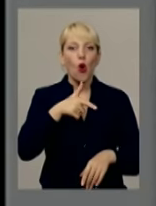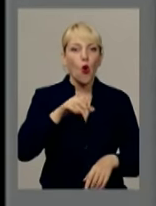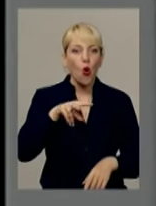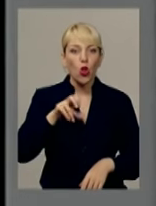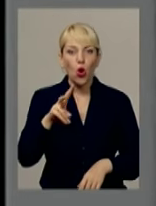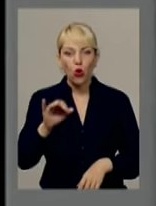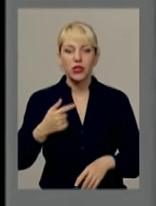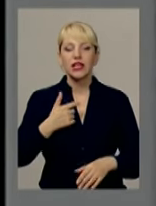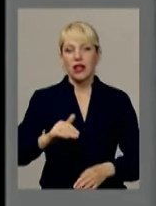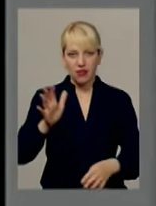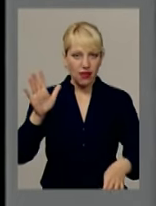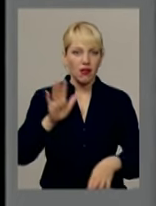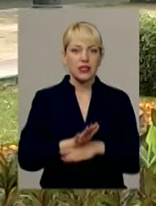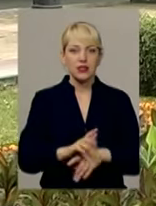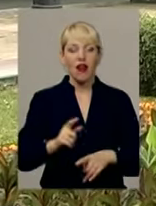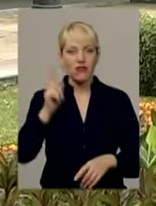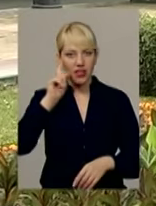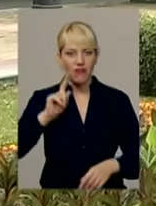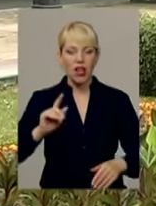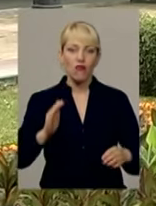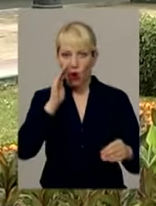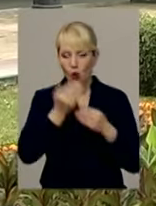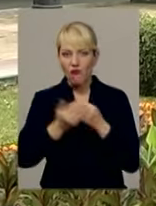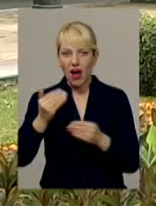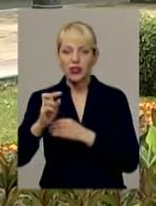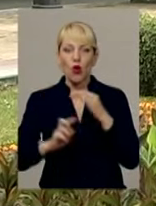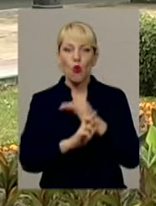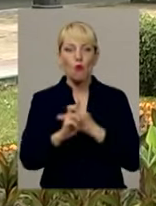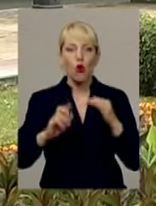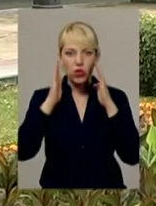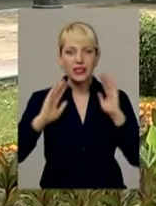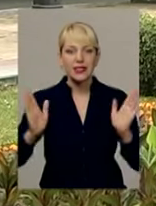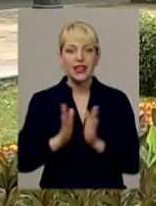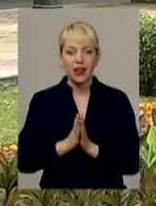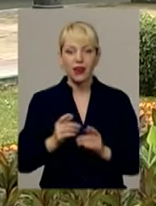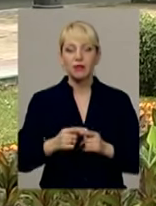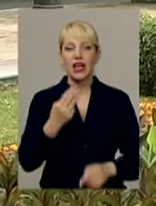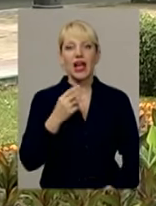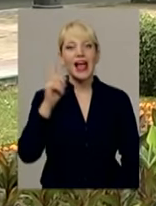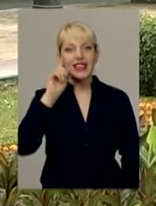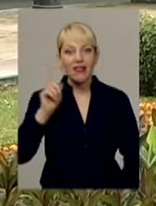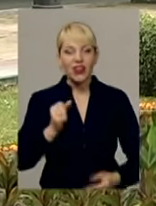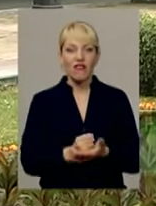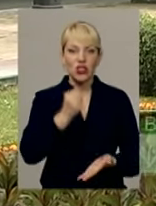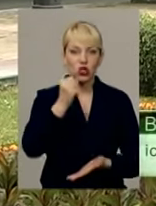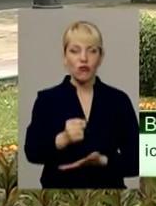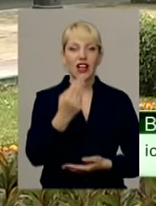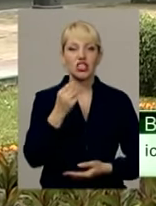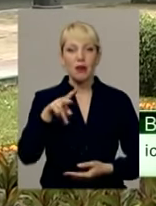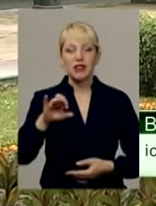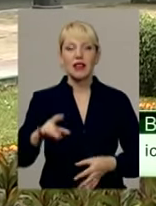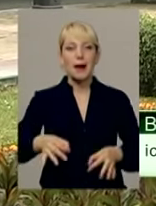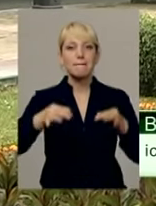переховувати юдеїв у монастирях. Свого часу євреї висували постать Шептицького на праведника